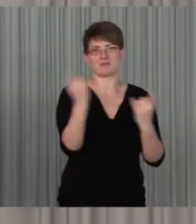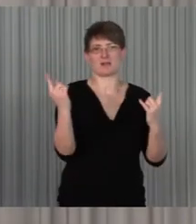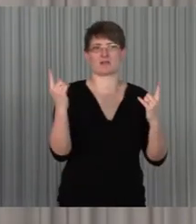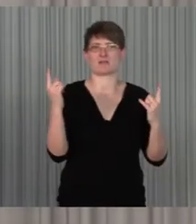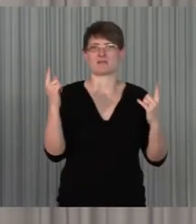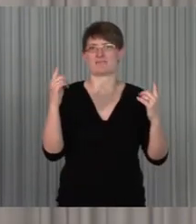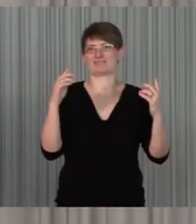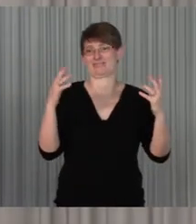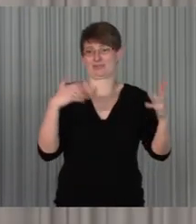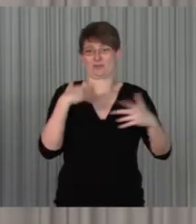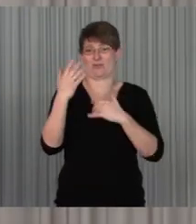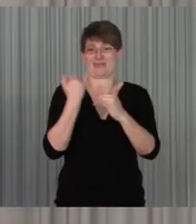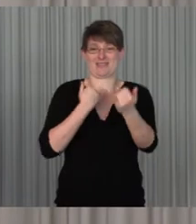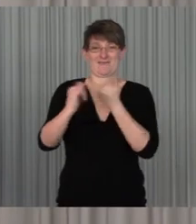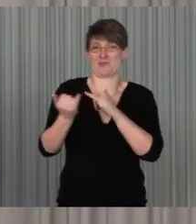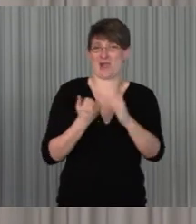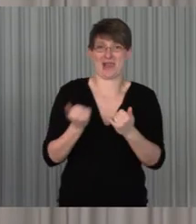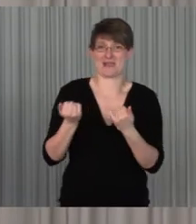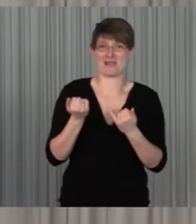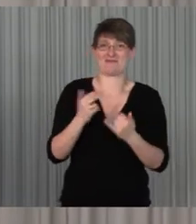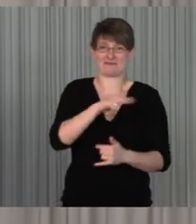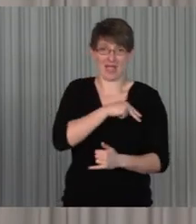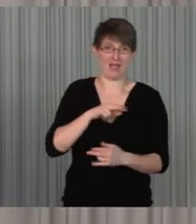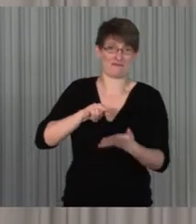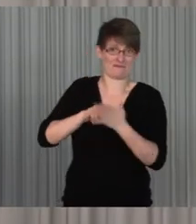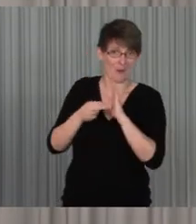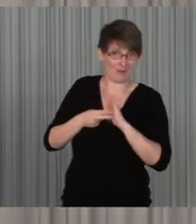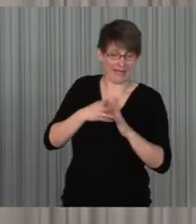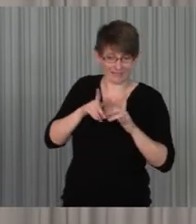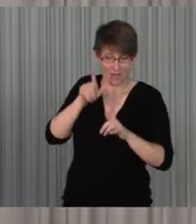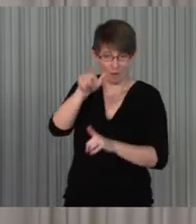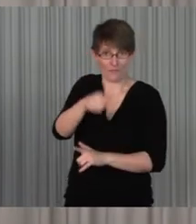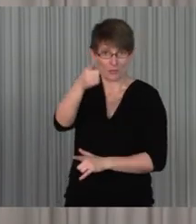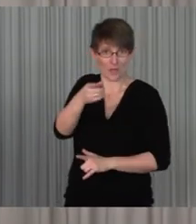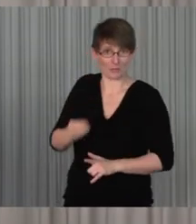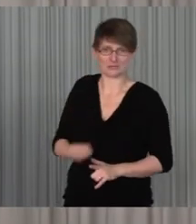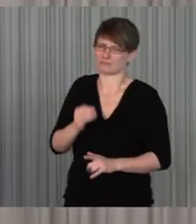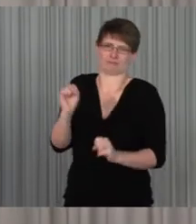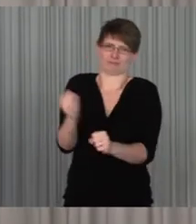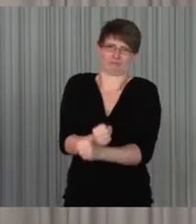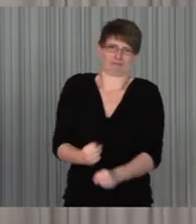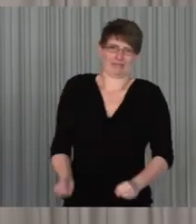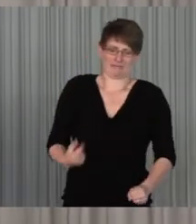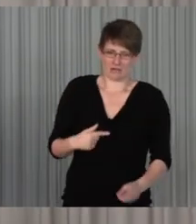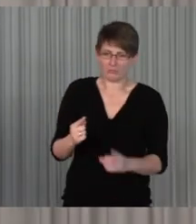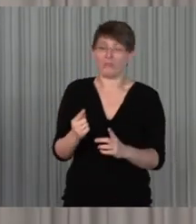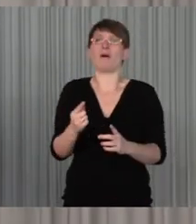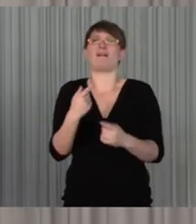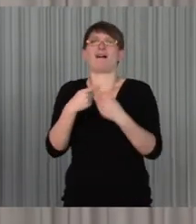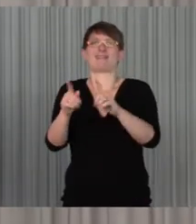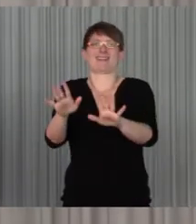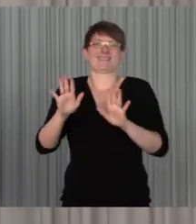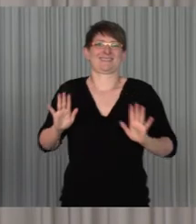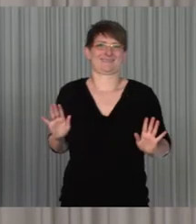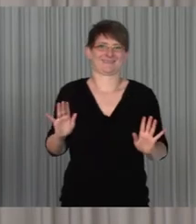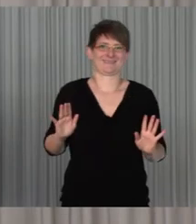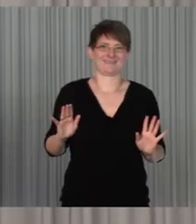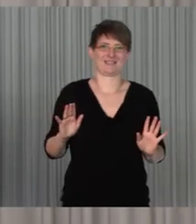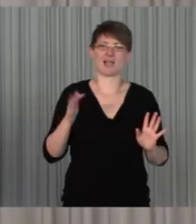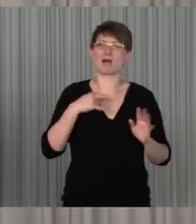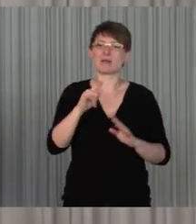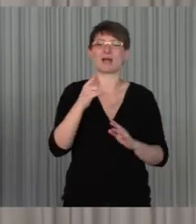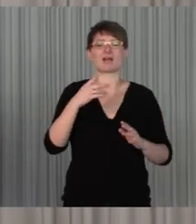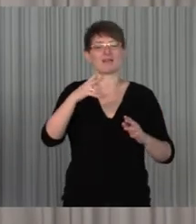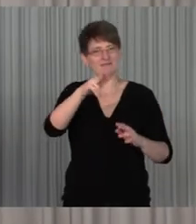so, wie sie sind und dann sind individuell, dann können sie sich gar nicht in der Patient noch vorbereiten. Also Experiment